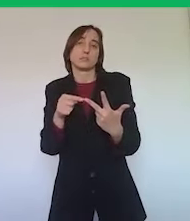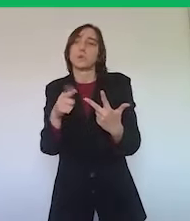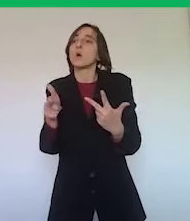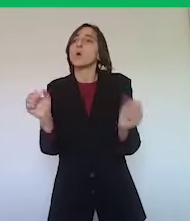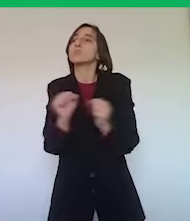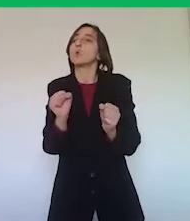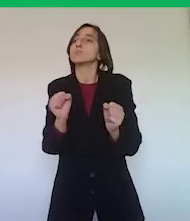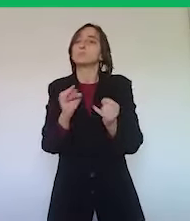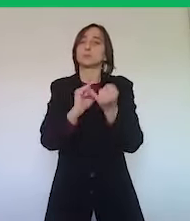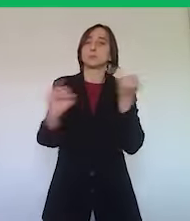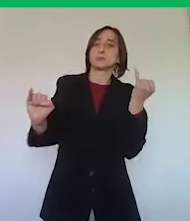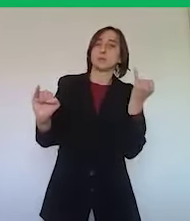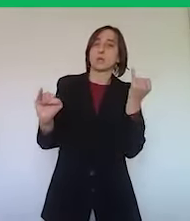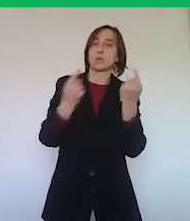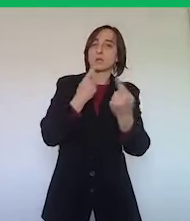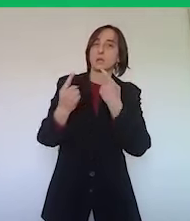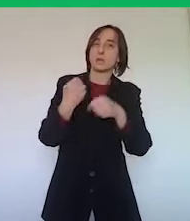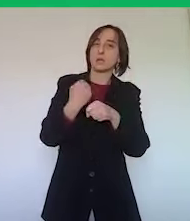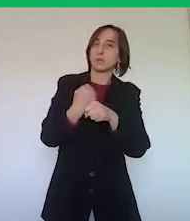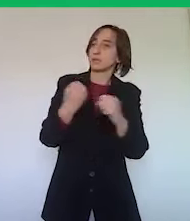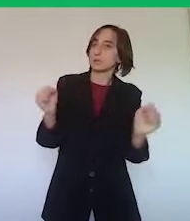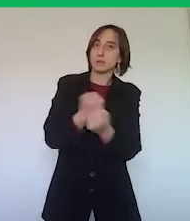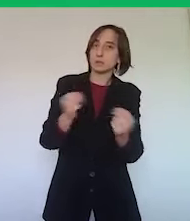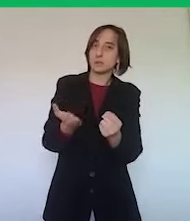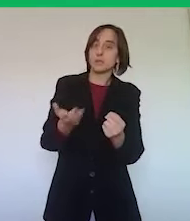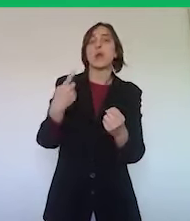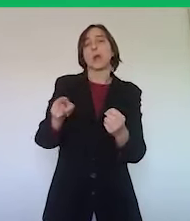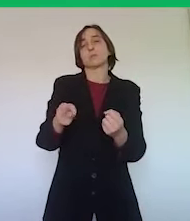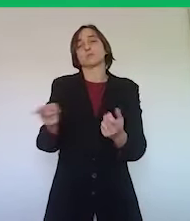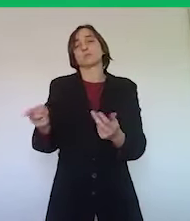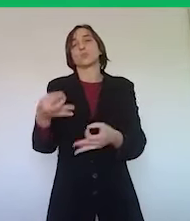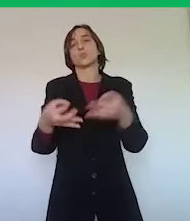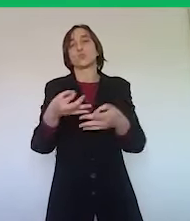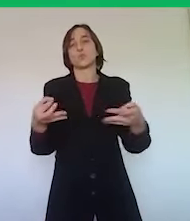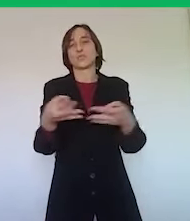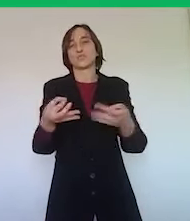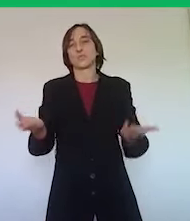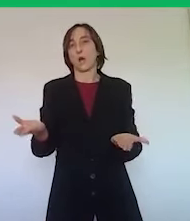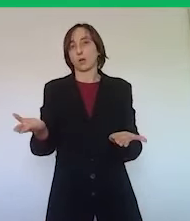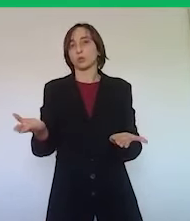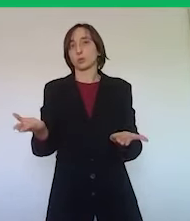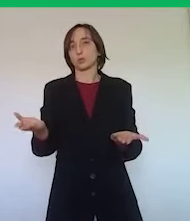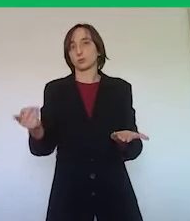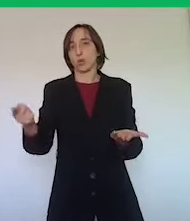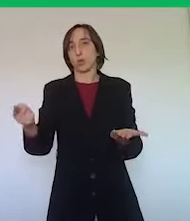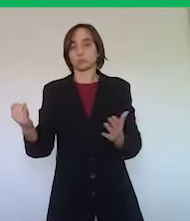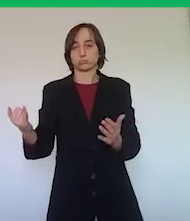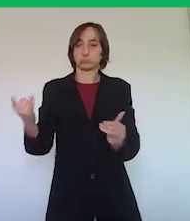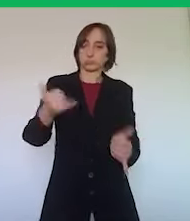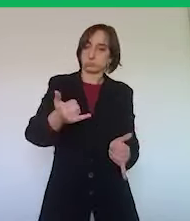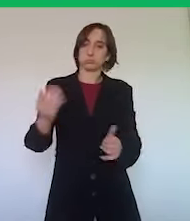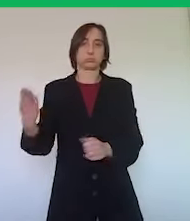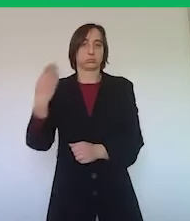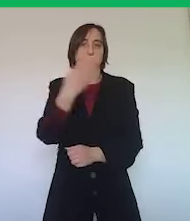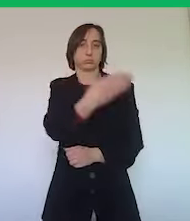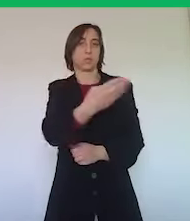effettuarlo tramite smart working, per cui è giustificato lo